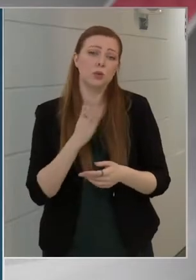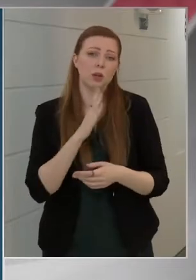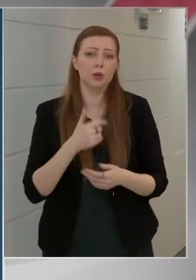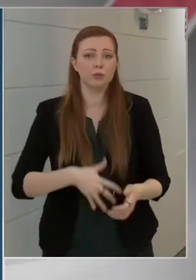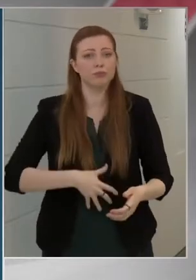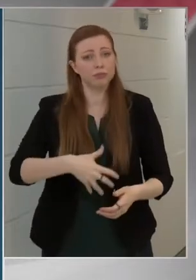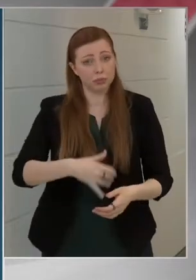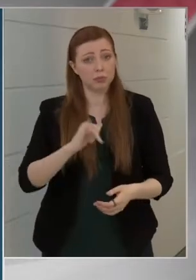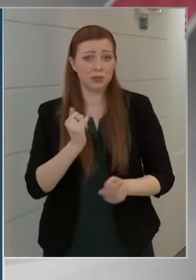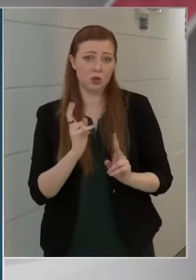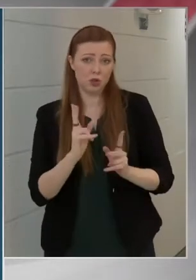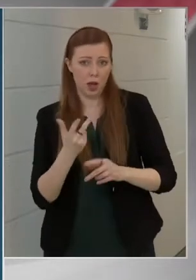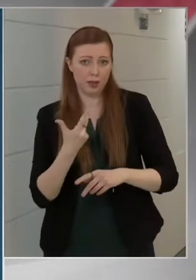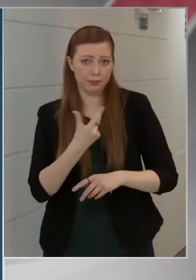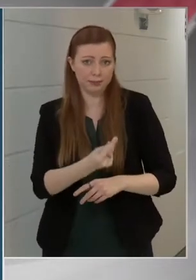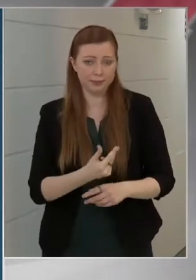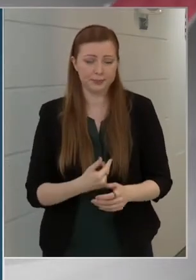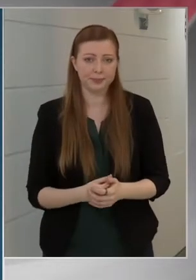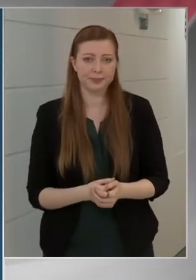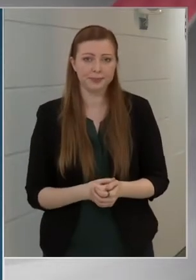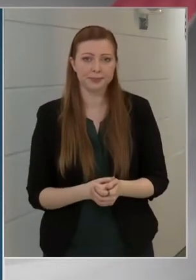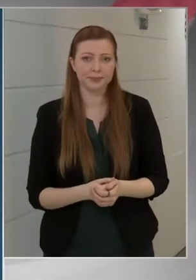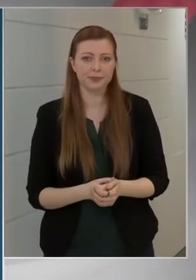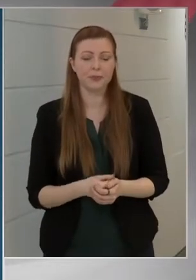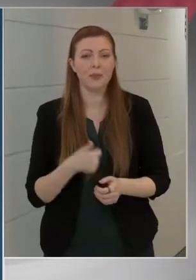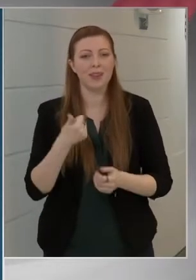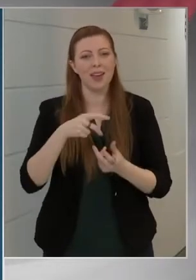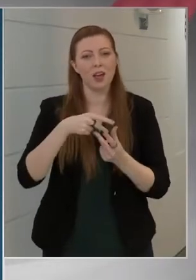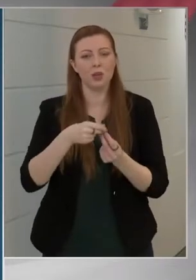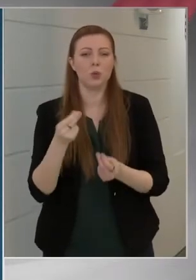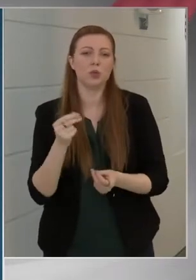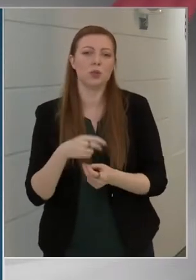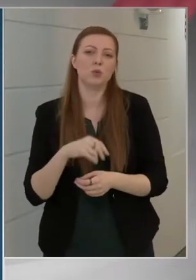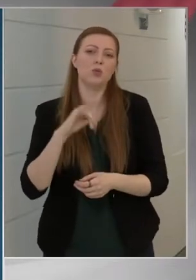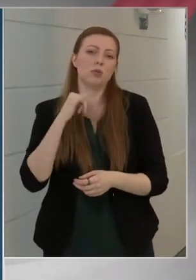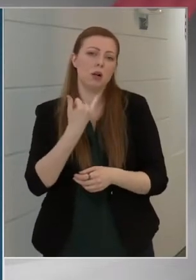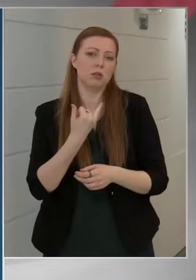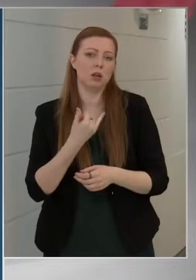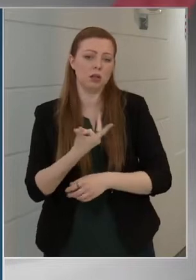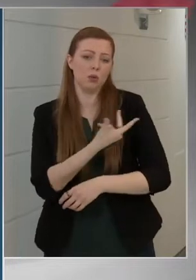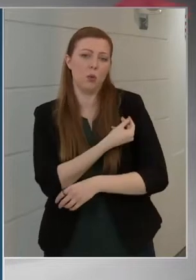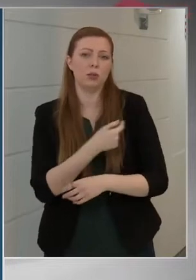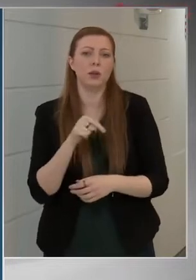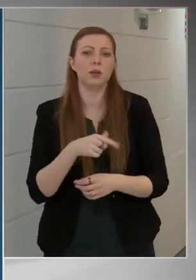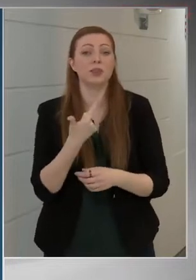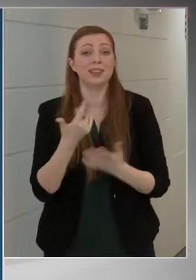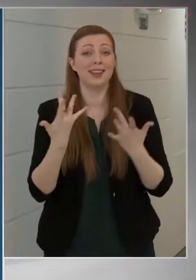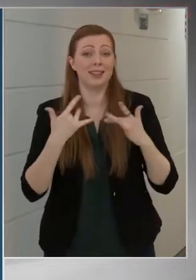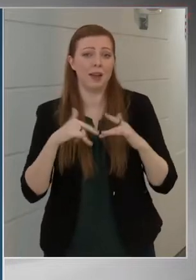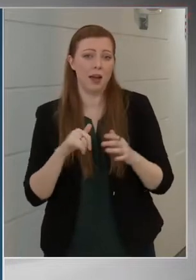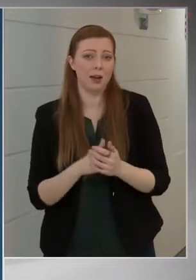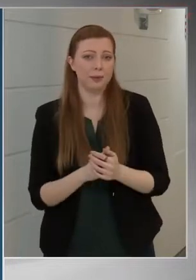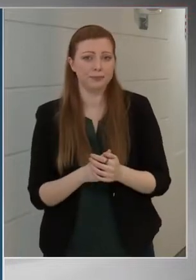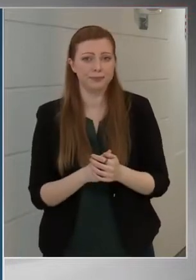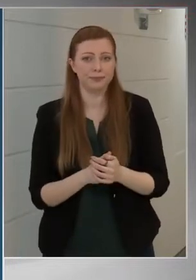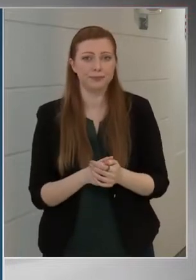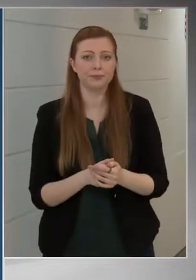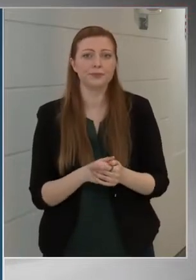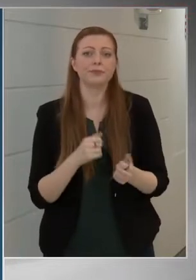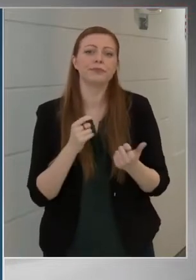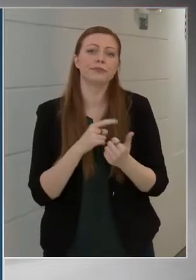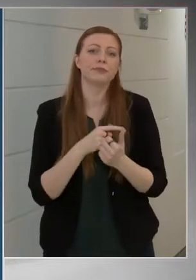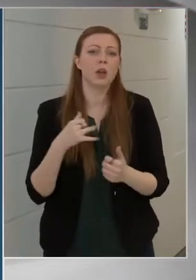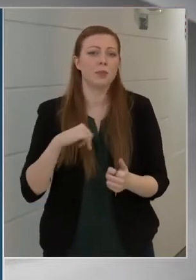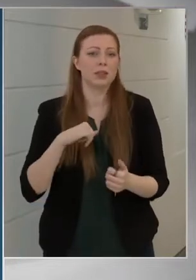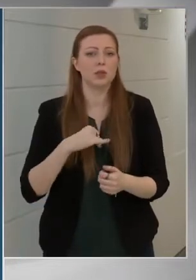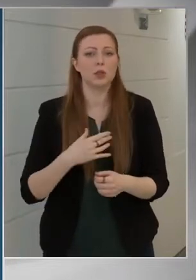is megkaphatják. Az egy dózisú Janssen oltóanyagot két helyen oltjuk. Egyrészt ezt biztosítjuk